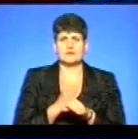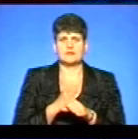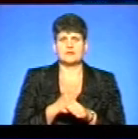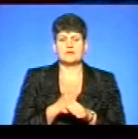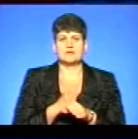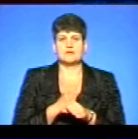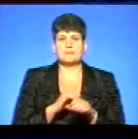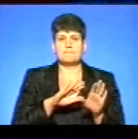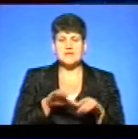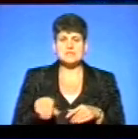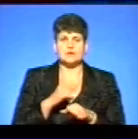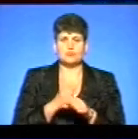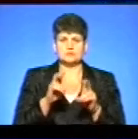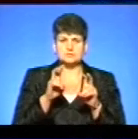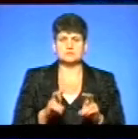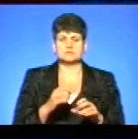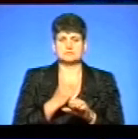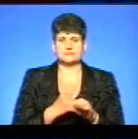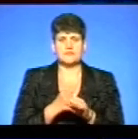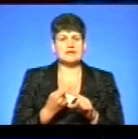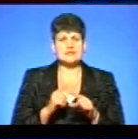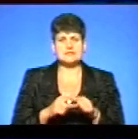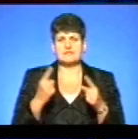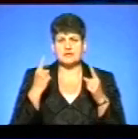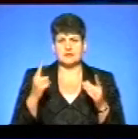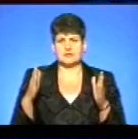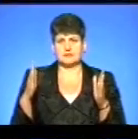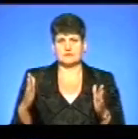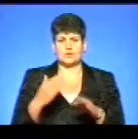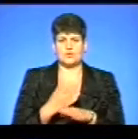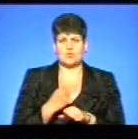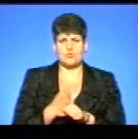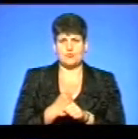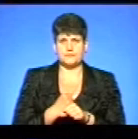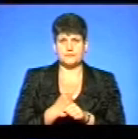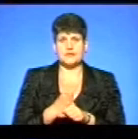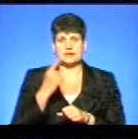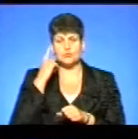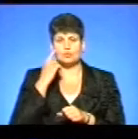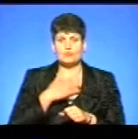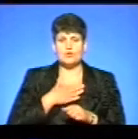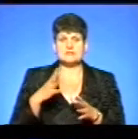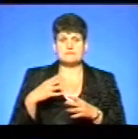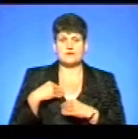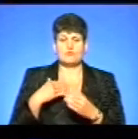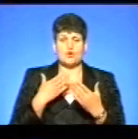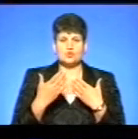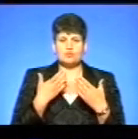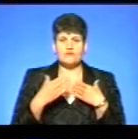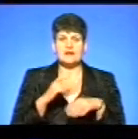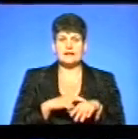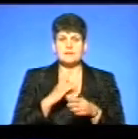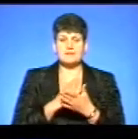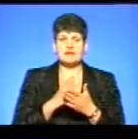вдома. Після роботи. Це надзвичайно великий шмат роботи, повірте. На думку мого співрозмовника, лікар має вміти